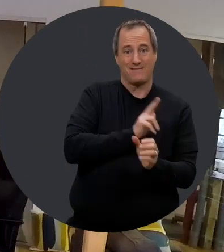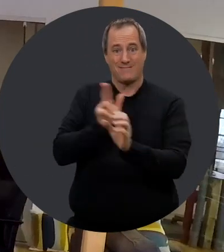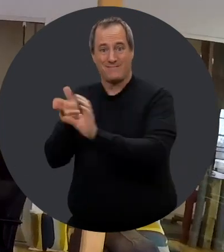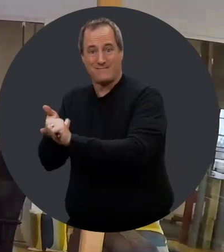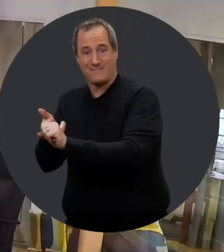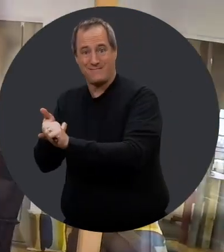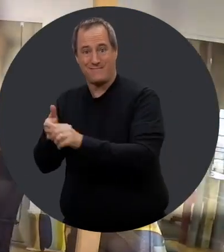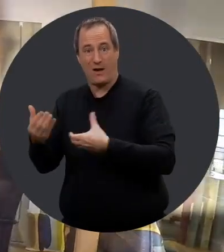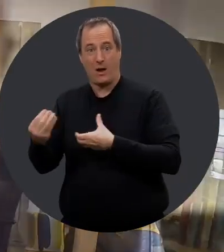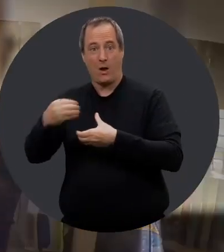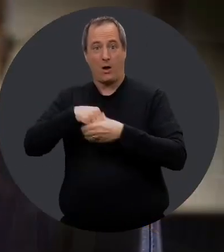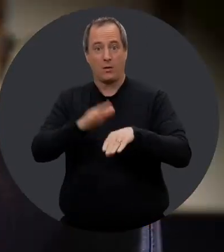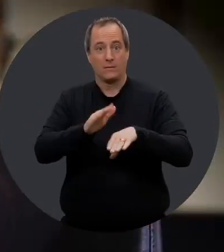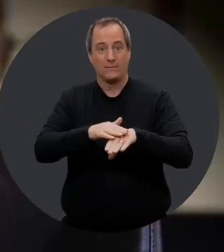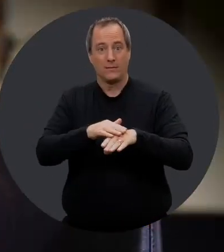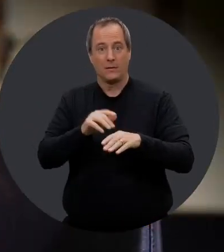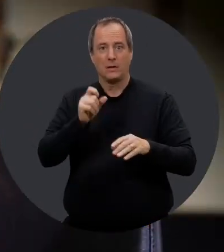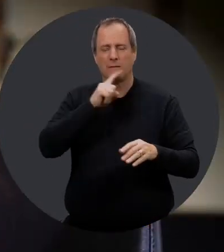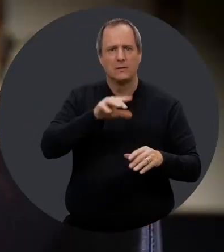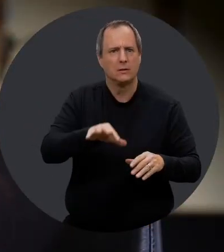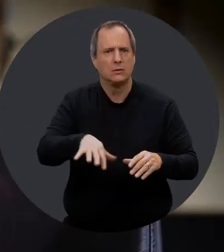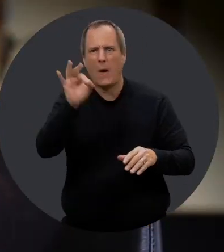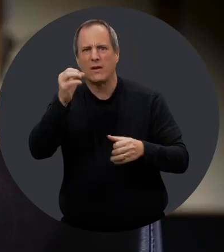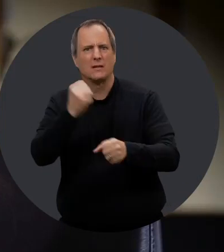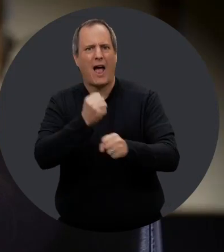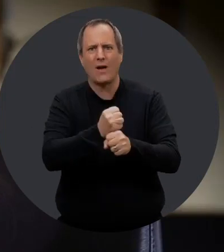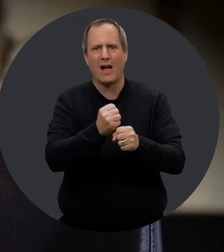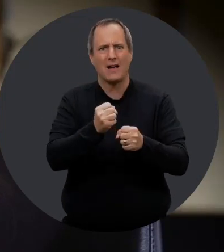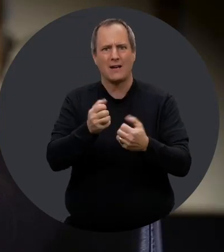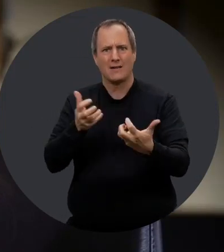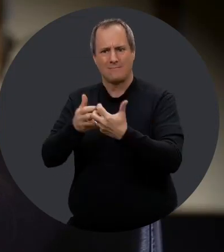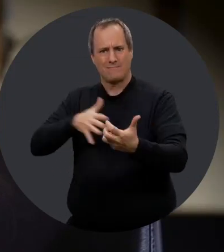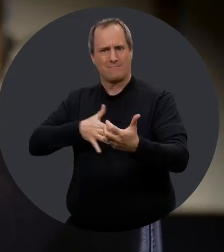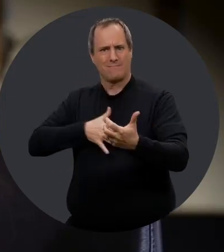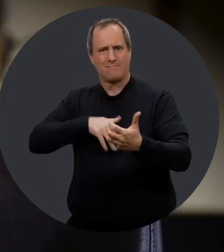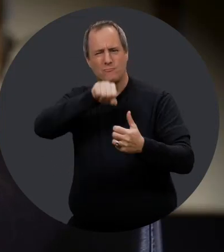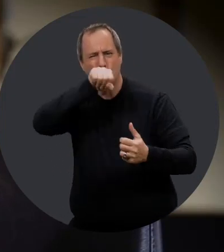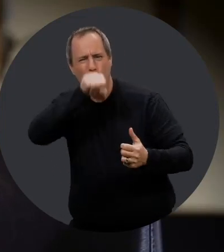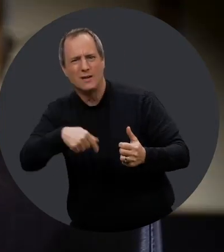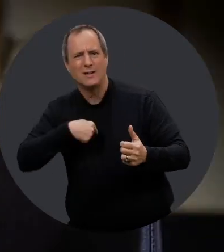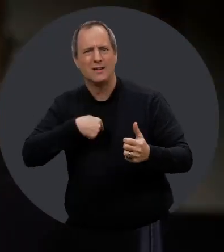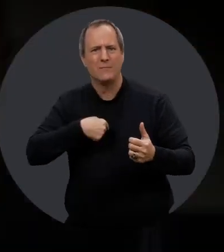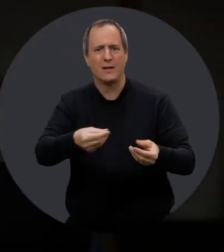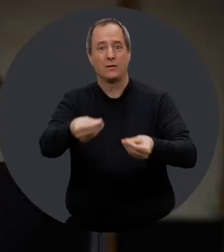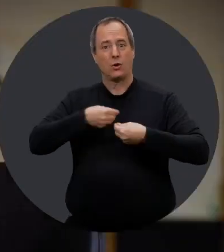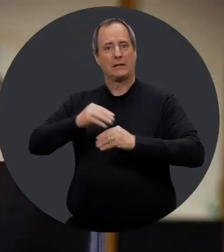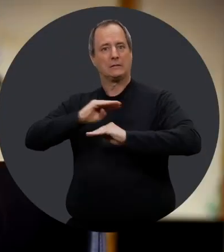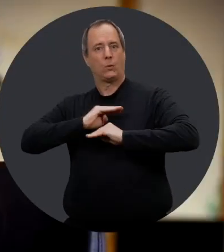Avant que je sois chez Auticonsulte, c'était très difficile de trouver un emploi qui fitait ma